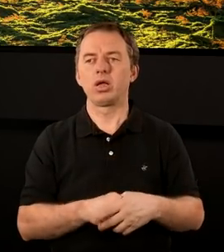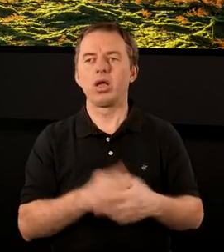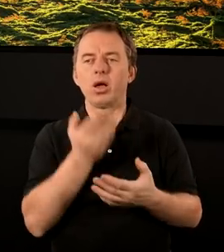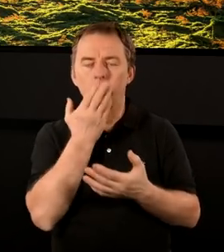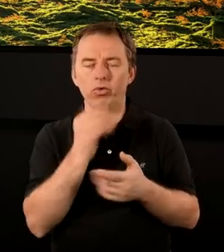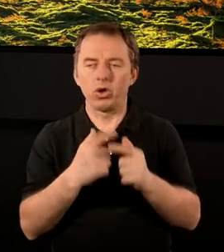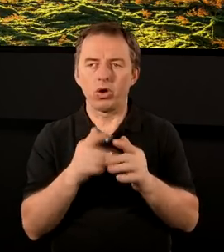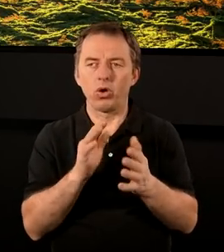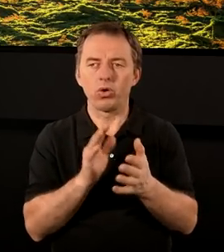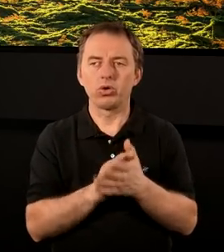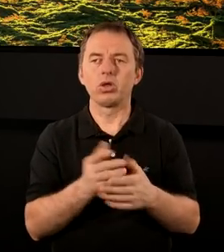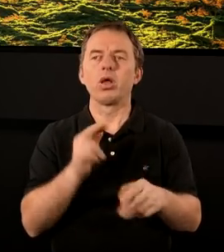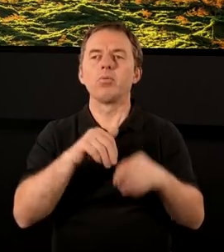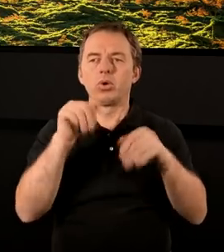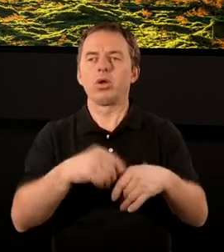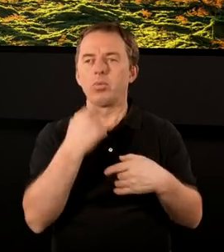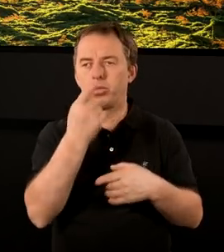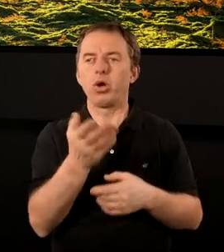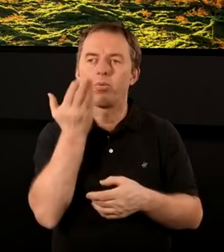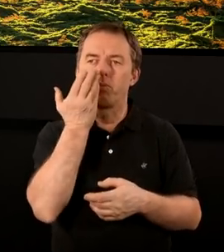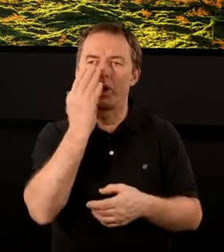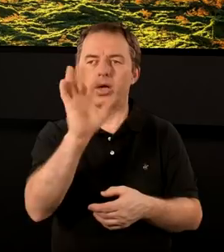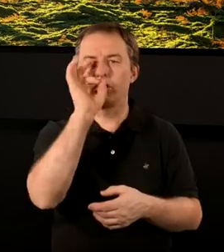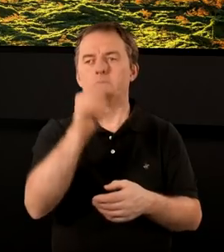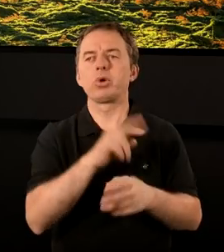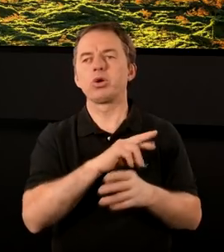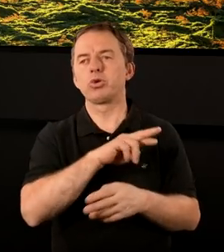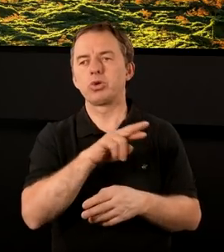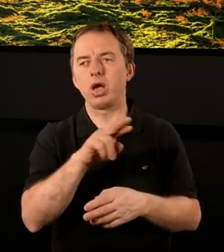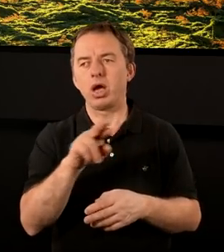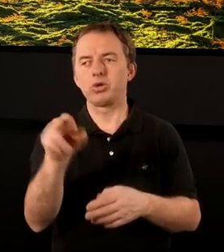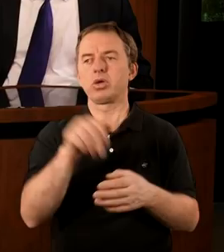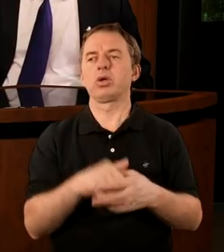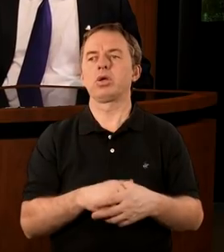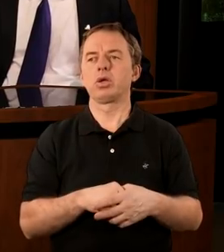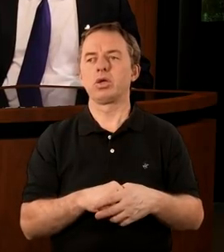i mówi to kościołowi, o którym można było powiedzieć bardzo dużo dobrych rzeczy.